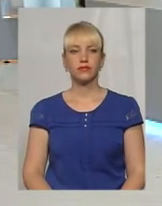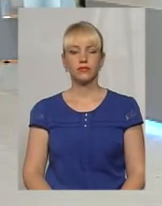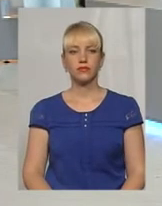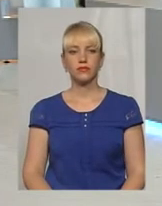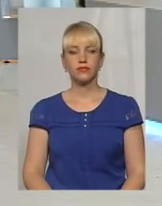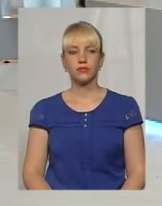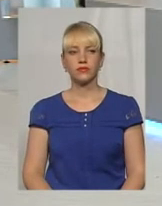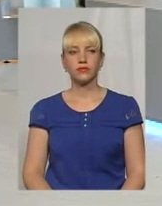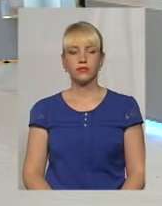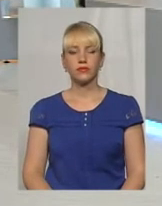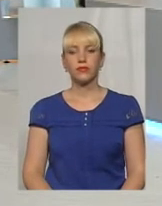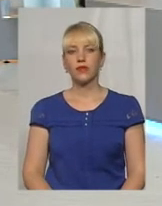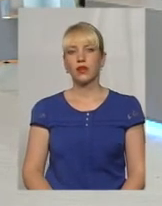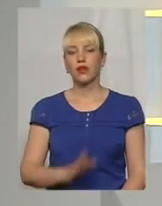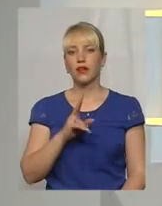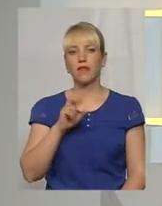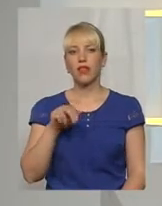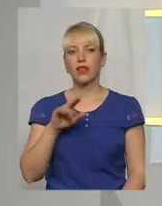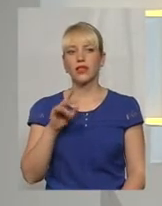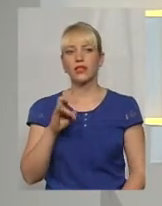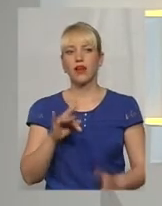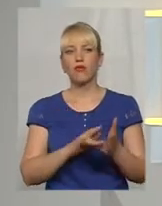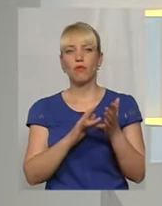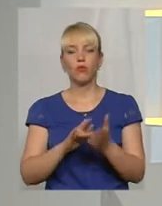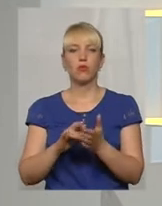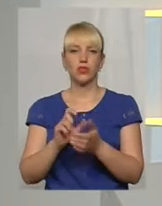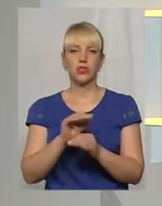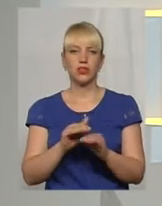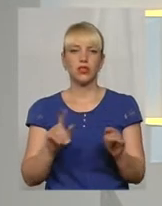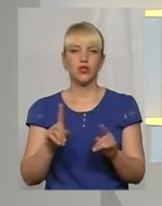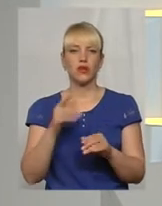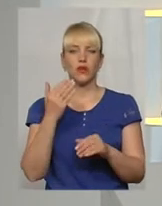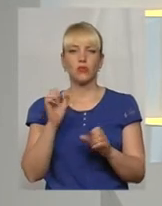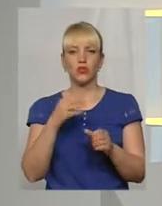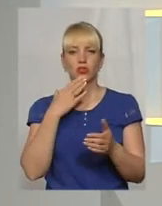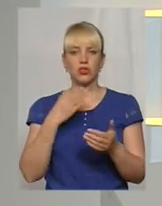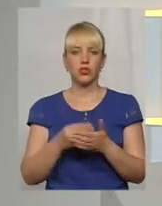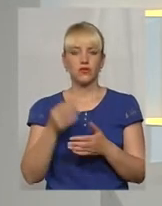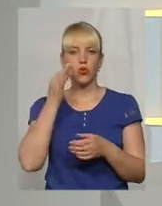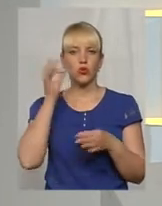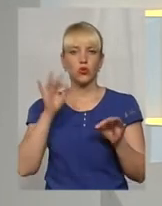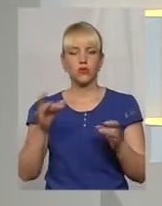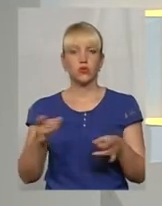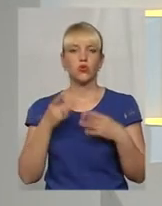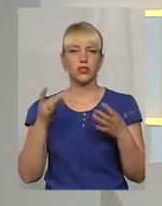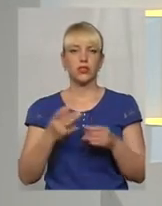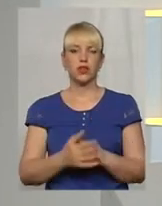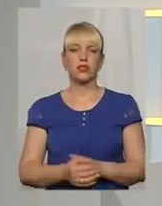Думаю, що так. Пане Владислав, про подорожі з дітками, що ви нам можете зі свого досвіду сказати?